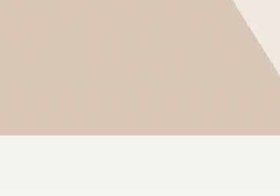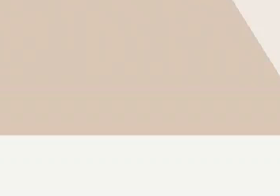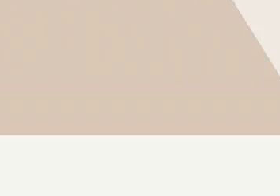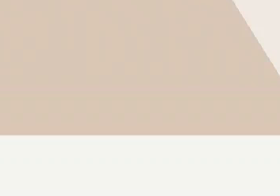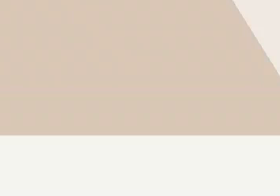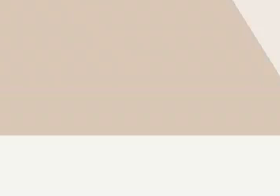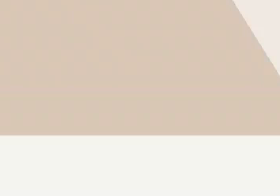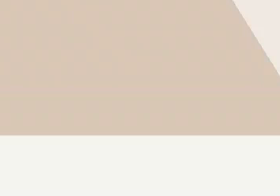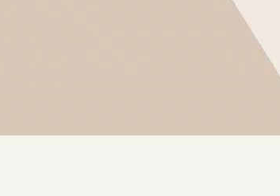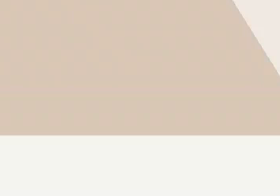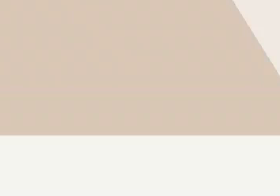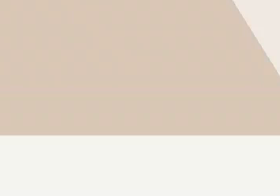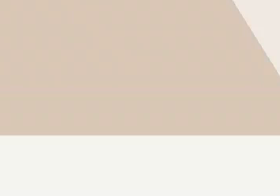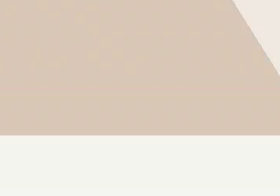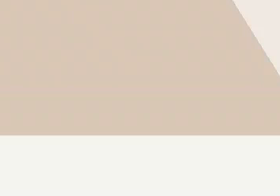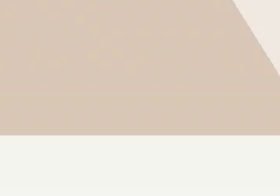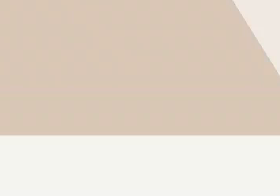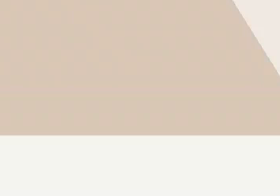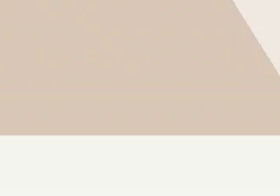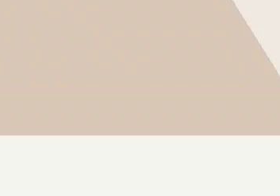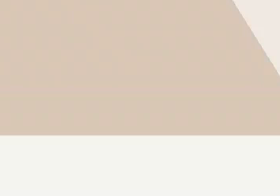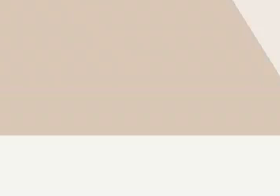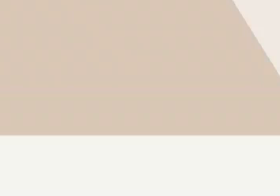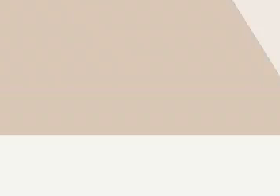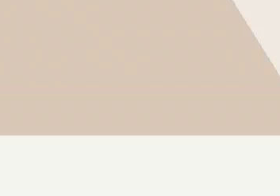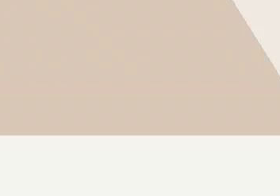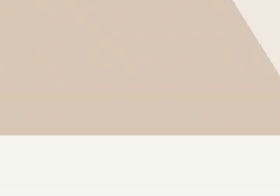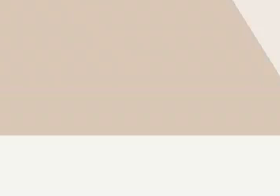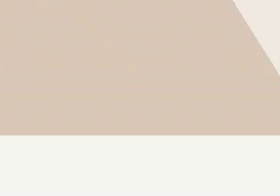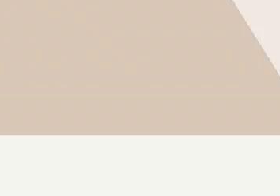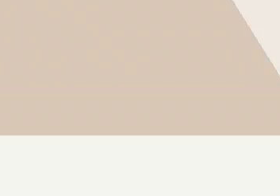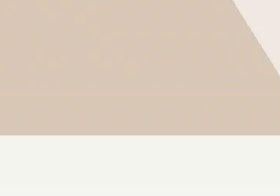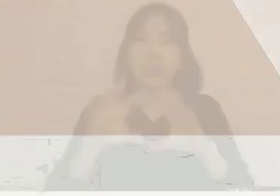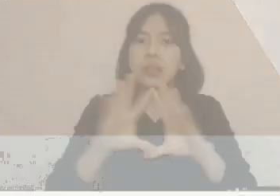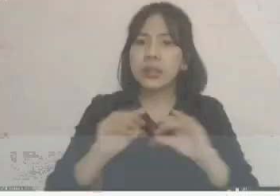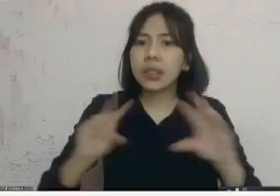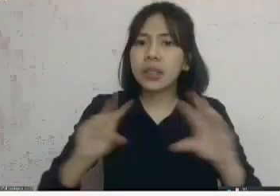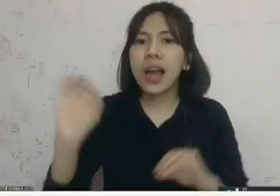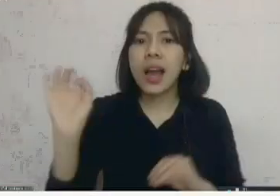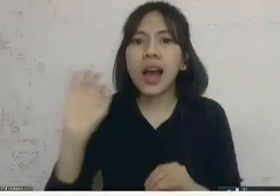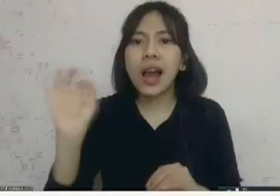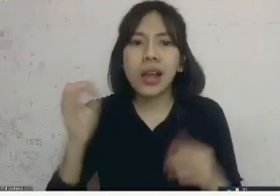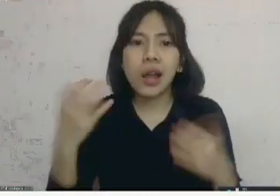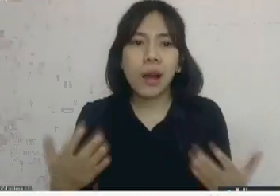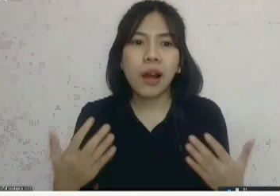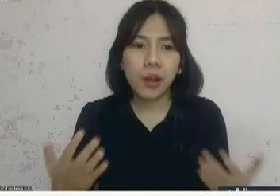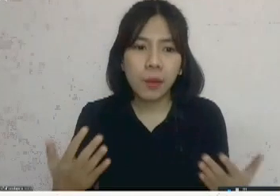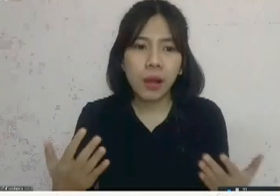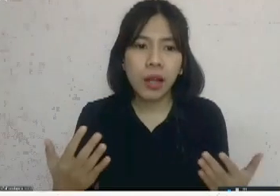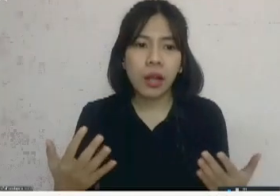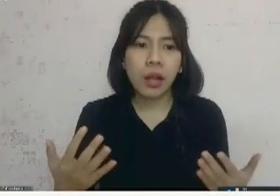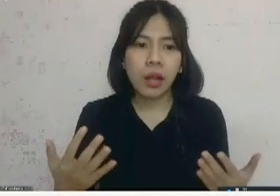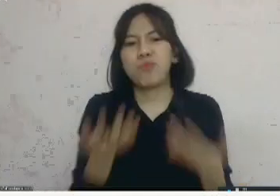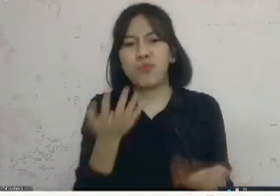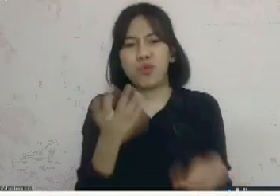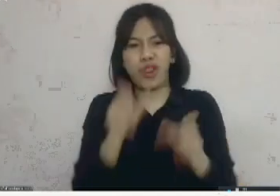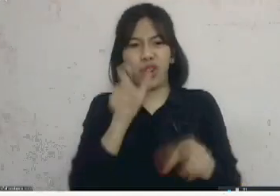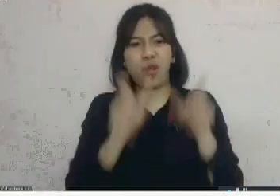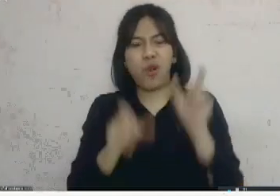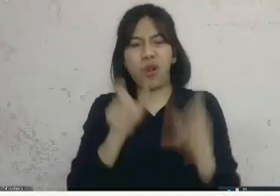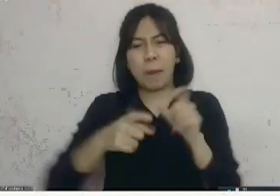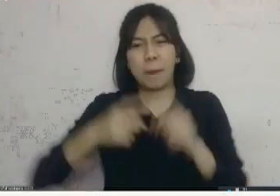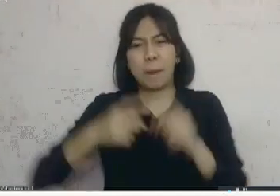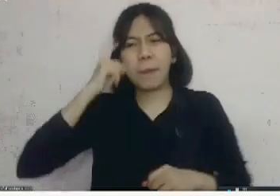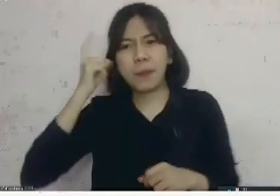disabilitas banyakkan kalau misalnya penyelidikan disabilitas itu tidak punya pekerjaan ya mungkin bagi banyak orang banyak yang bilang